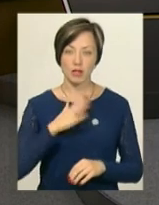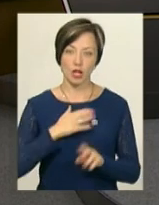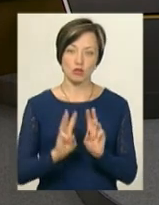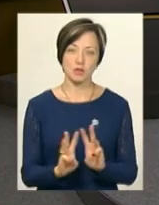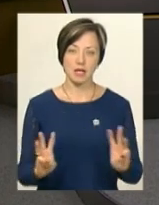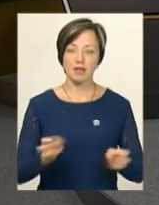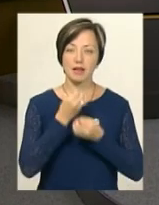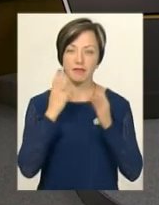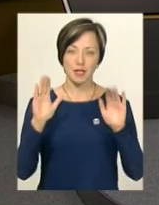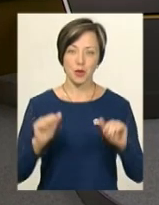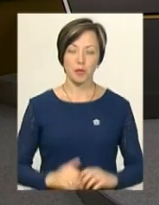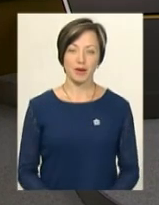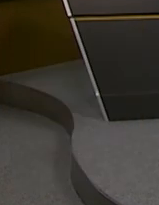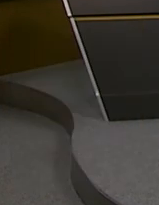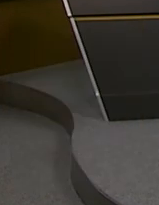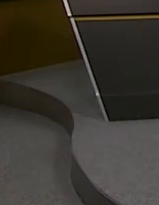сайті. На все добре!